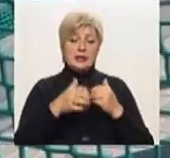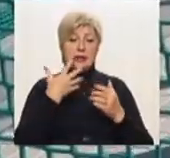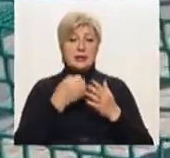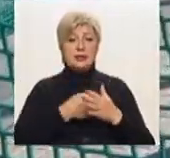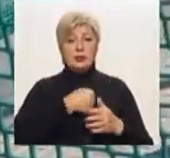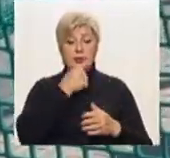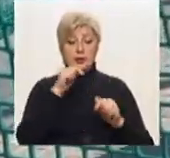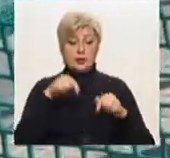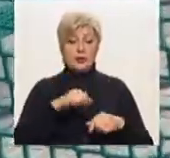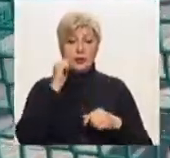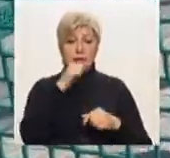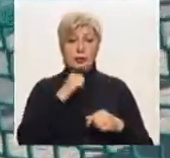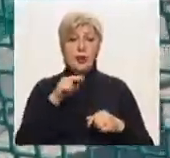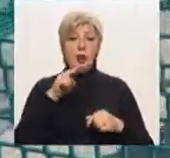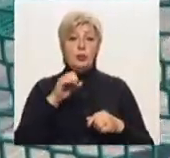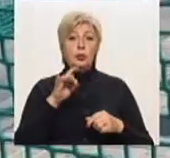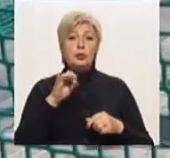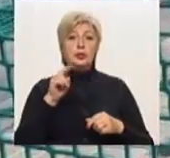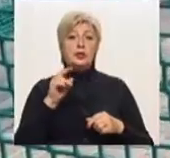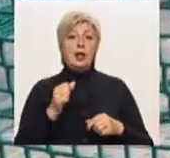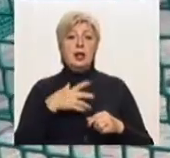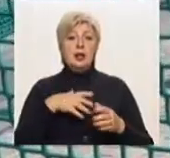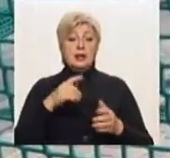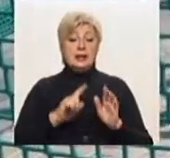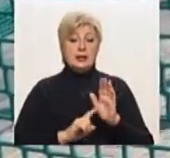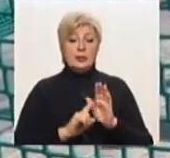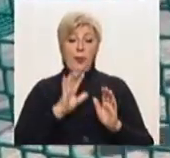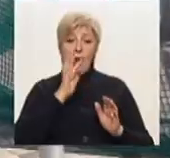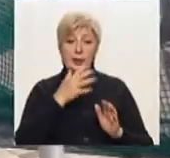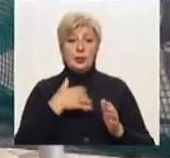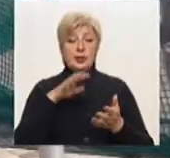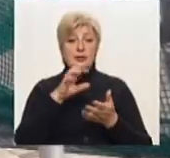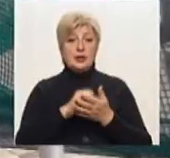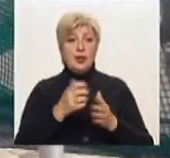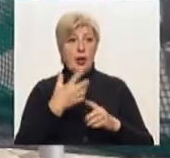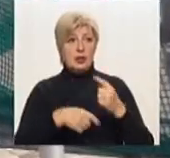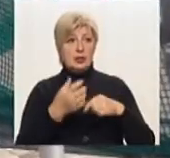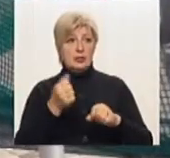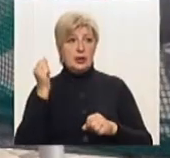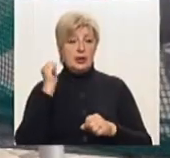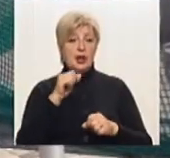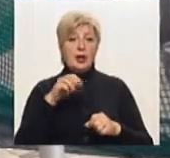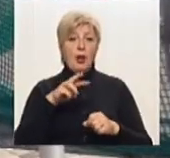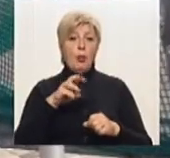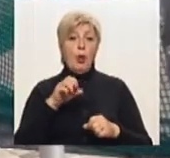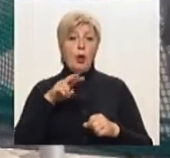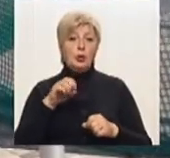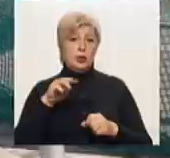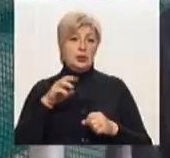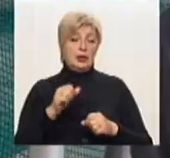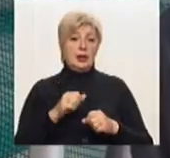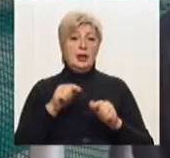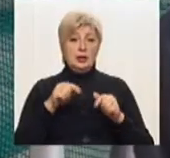Богдан Путрас п'ять років займається метанням молота. В цьому році зайняв п'яте місце в чемпіонаті Європи. На цих